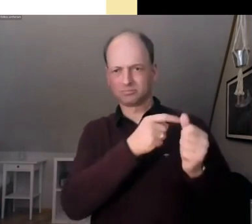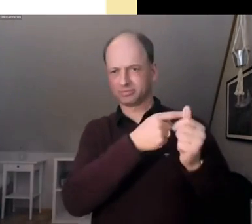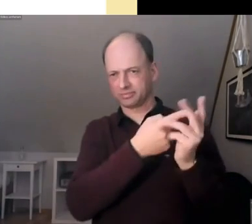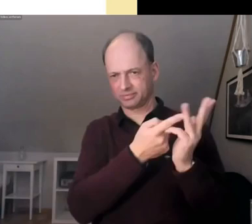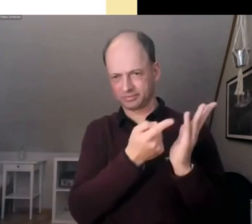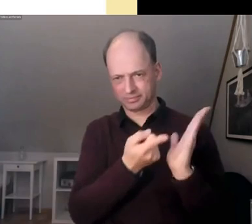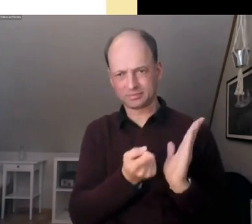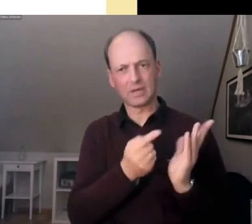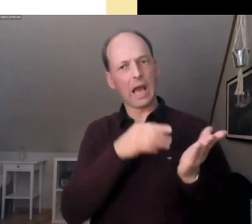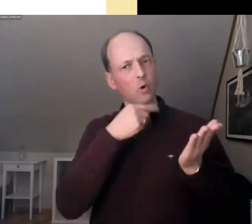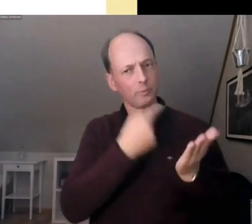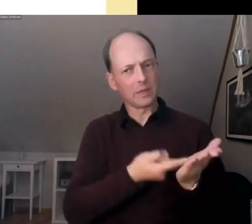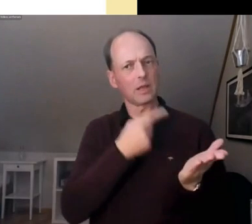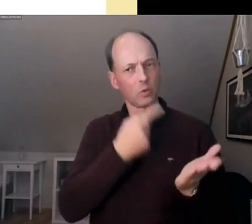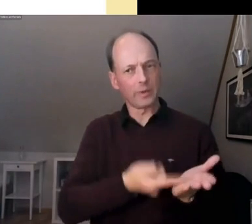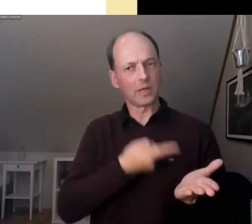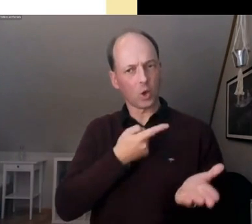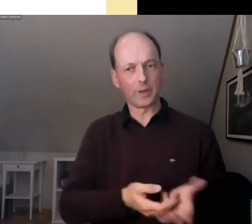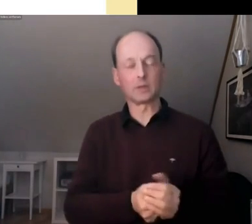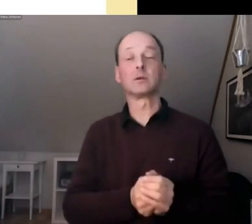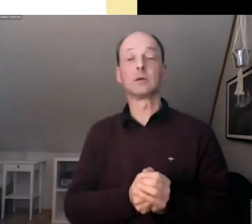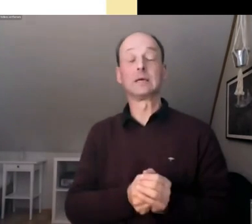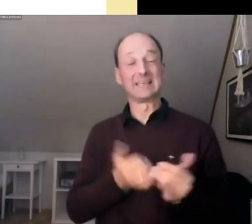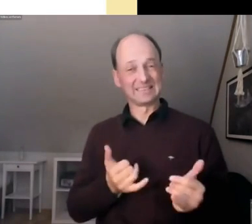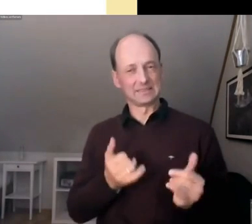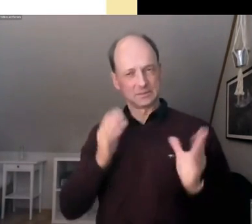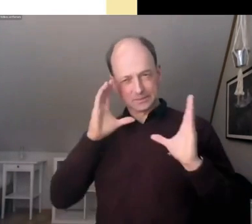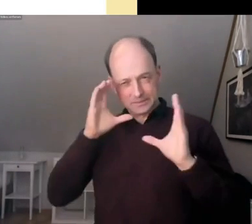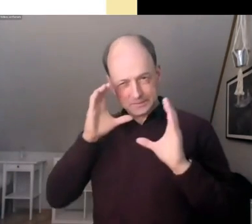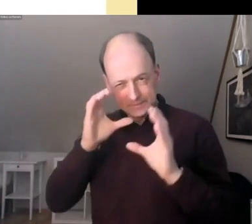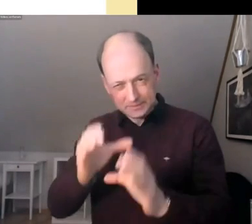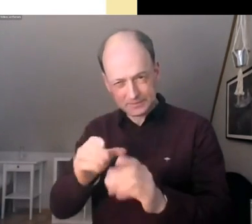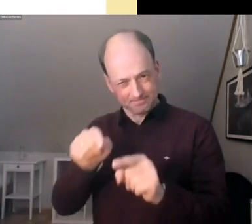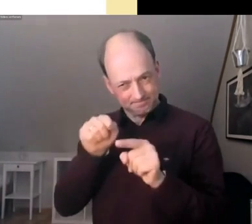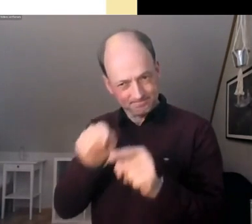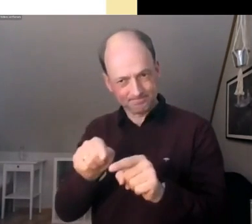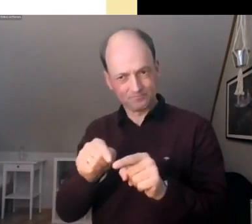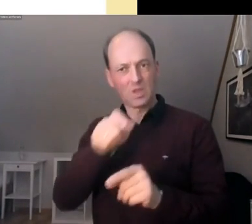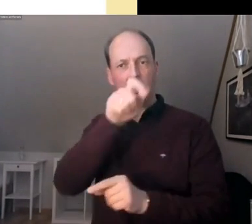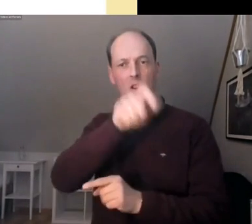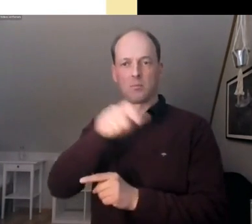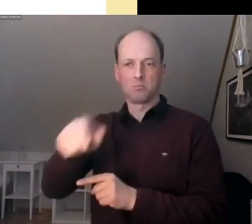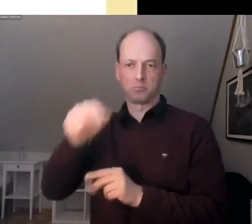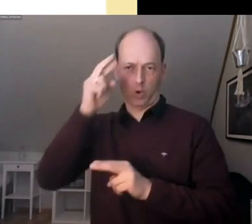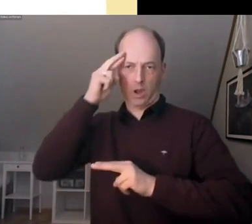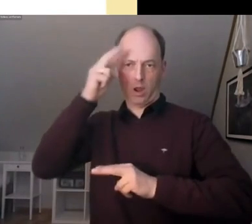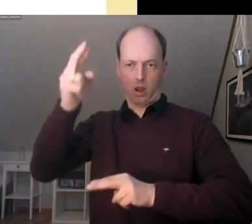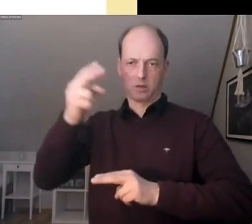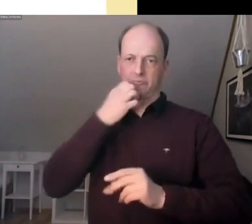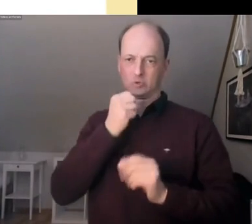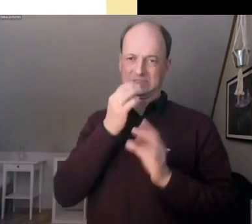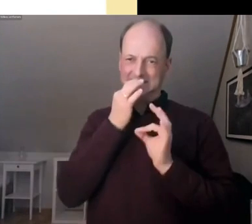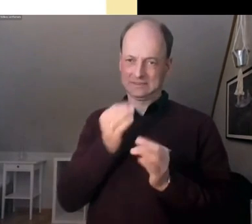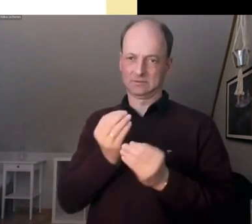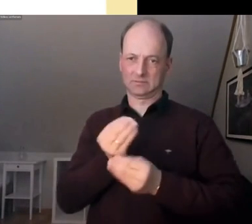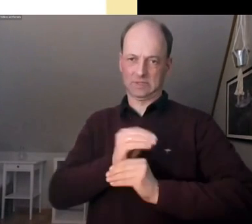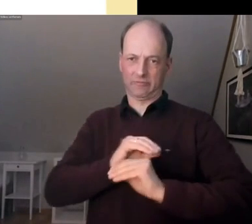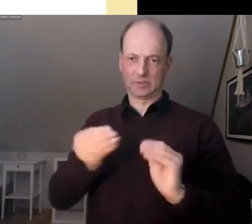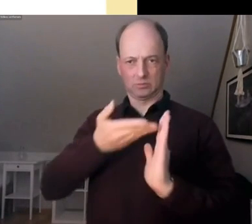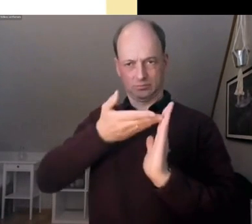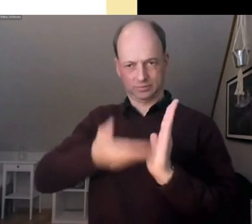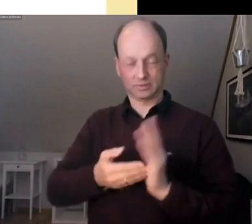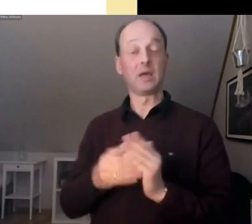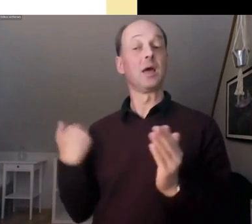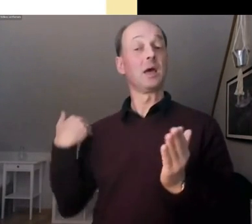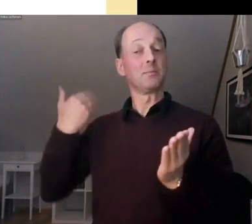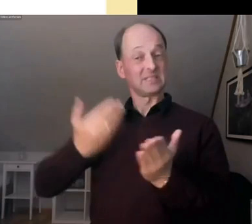und ich möchte jetzt nochmal ganz konkret auf Bürgerräte, BürgerInnenräte eingehen, welche Erfahrungen es bisher damit